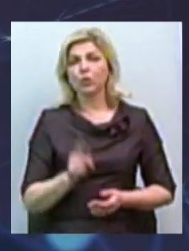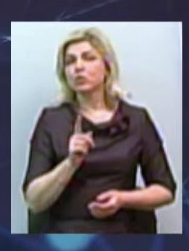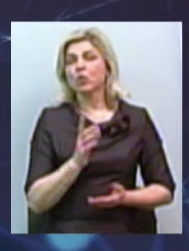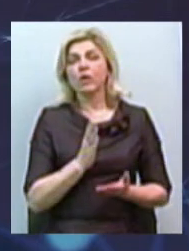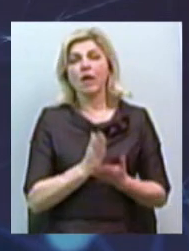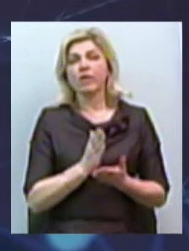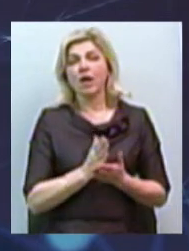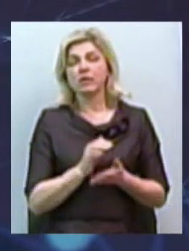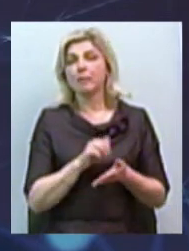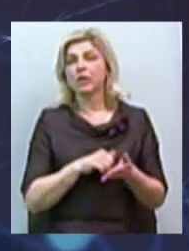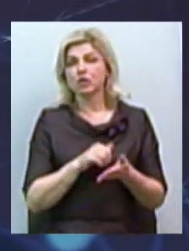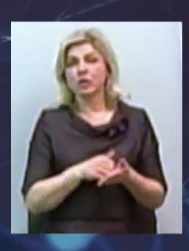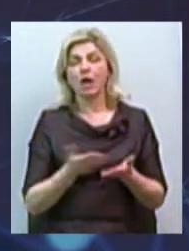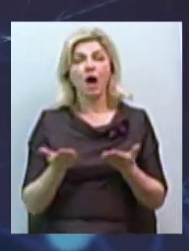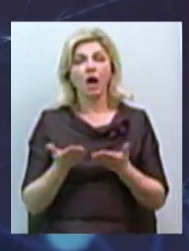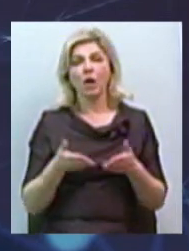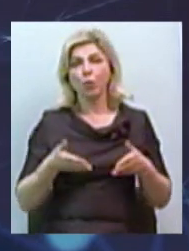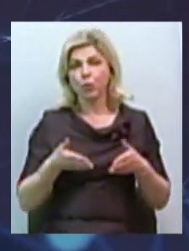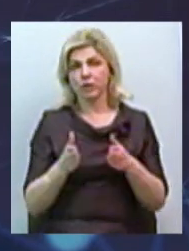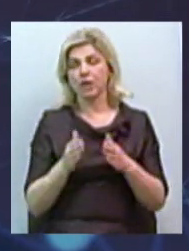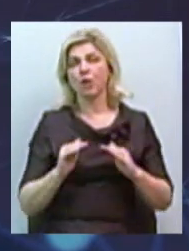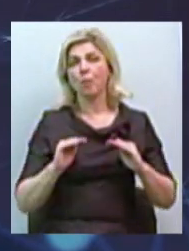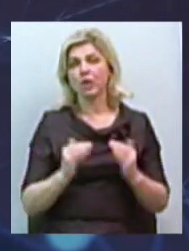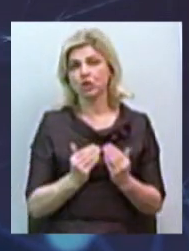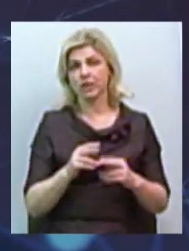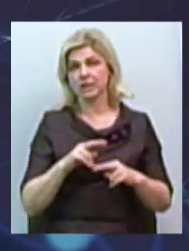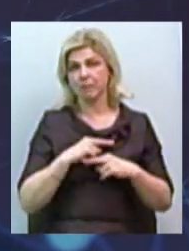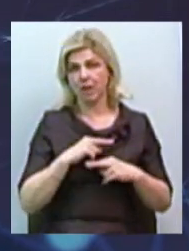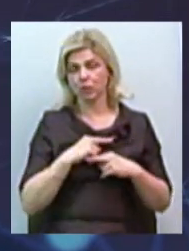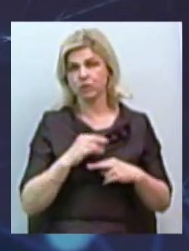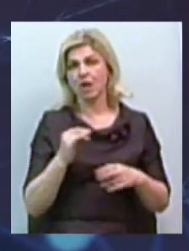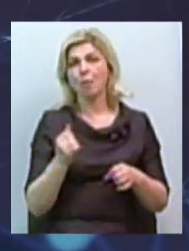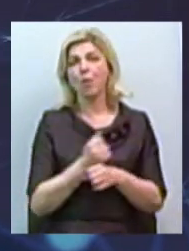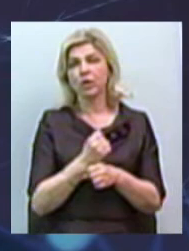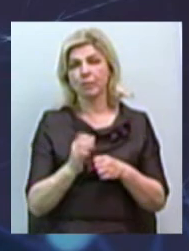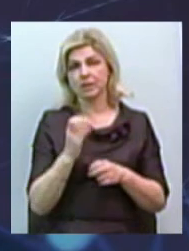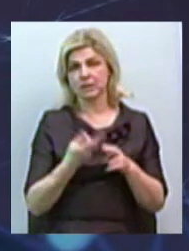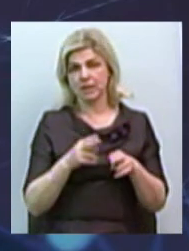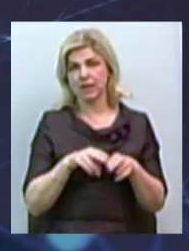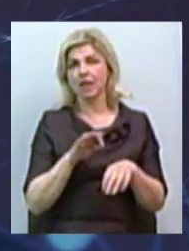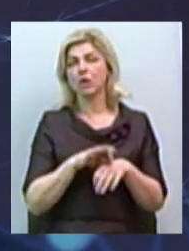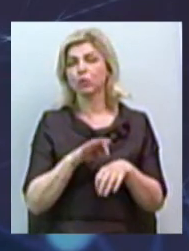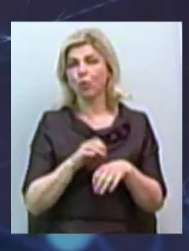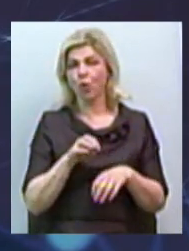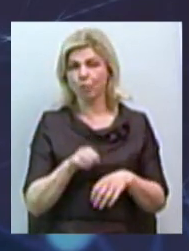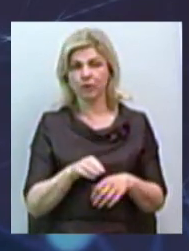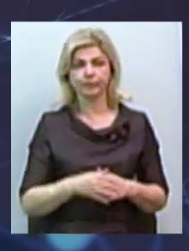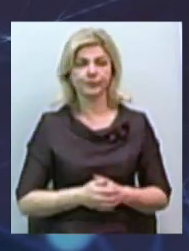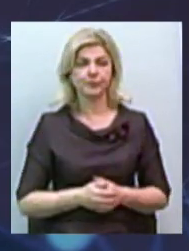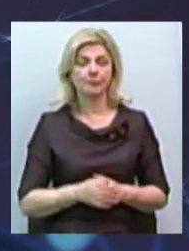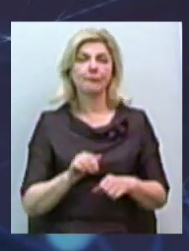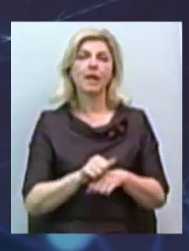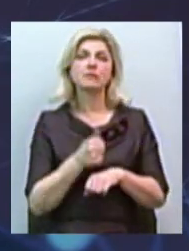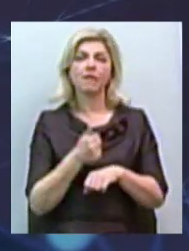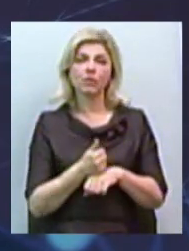і які піти сниження смертності і боротьби з цим недугом? Ну, основний